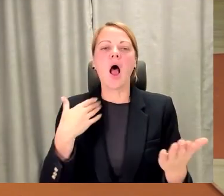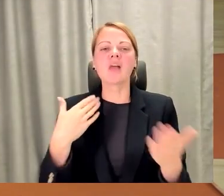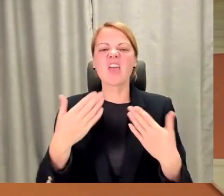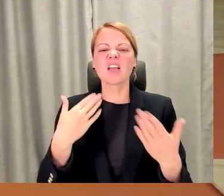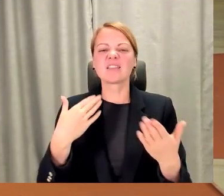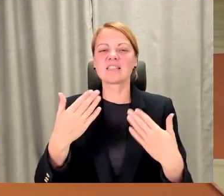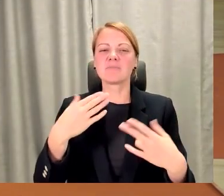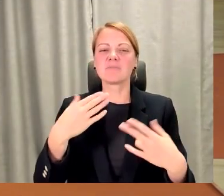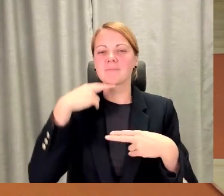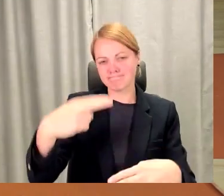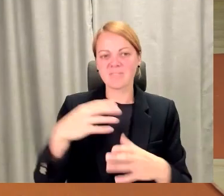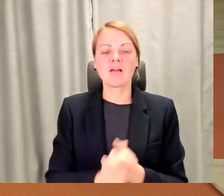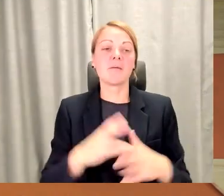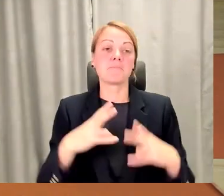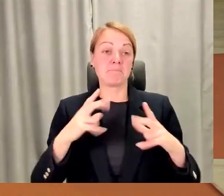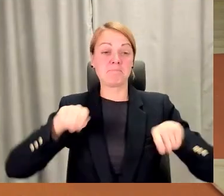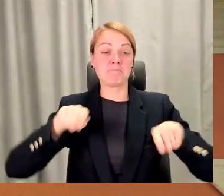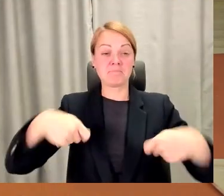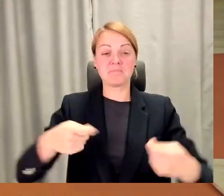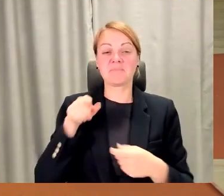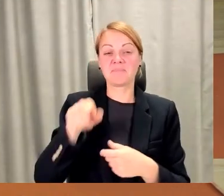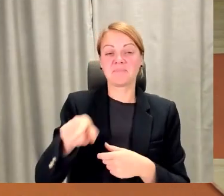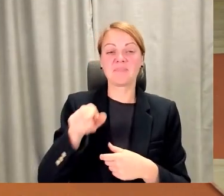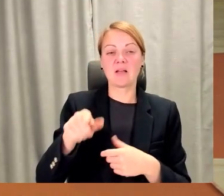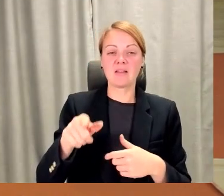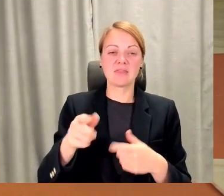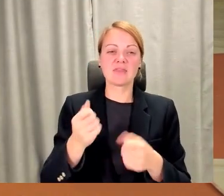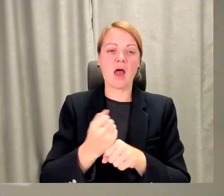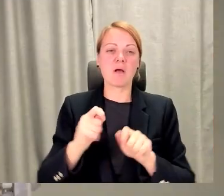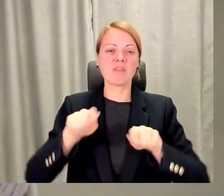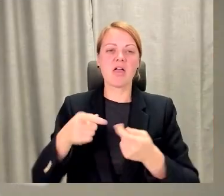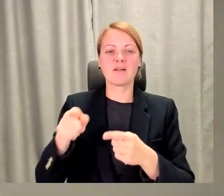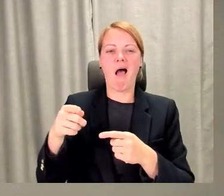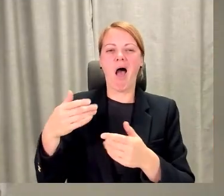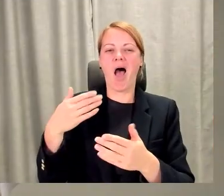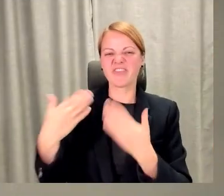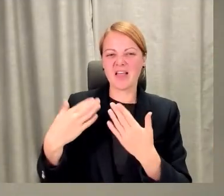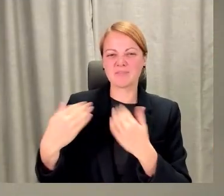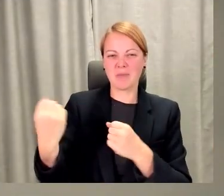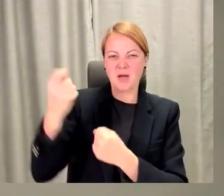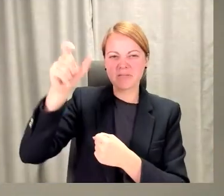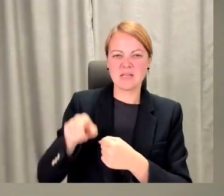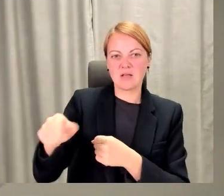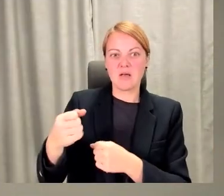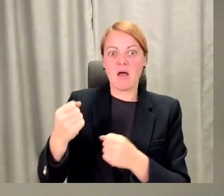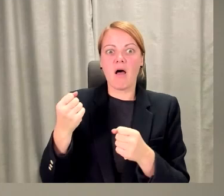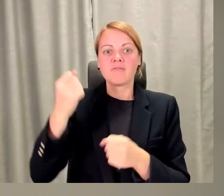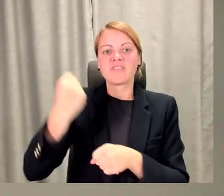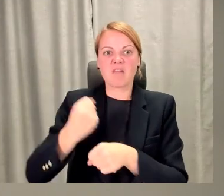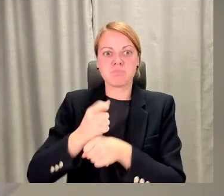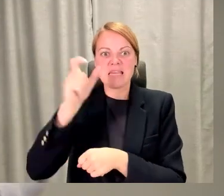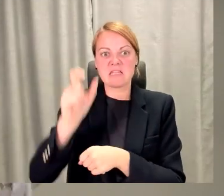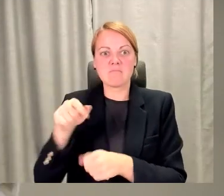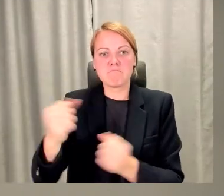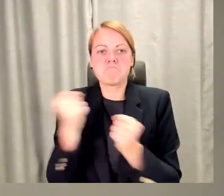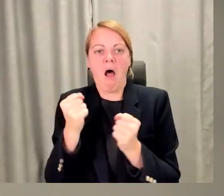attieksme pret darbinieku mācīšanos, un darbinieks baidās nākt pie darba devē, lai palūgtu